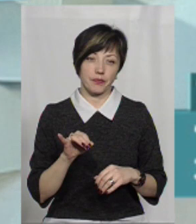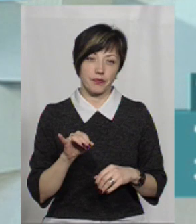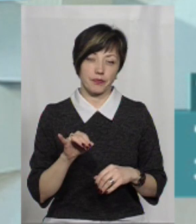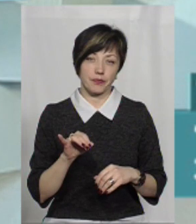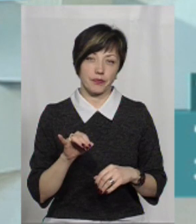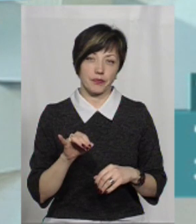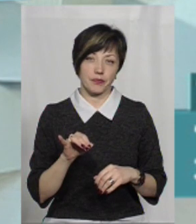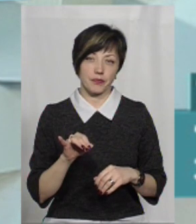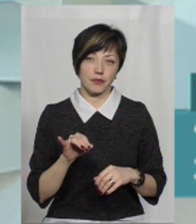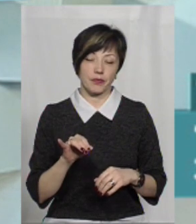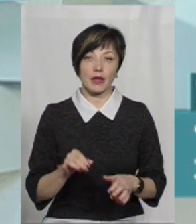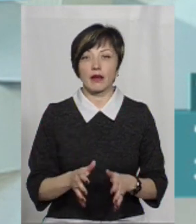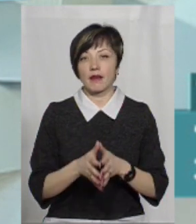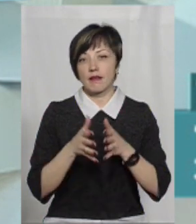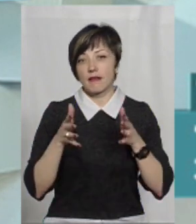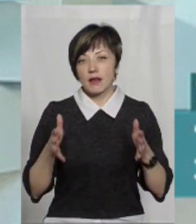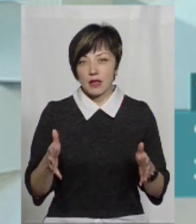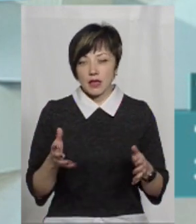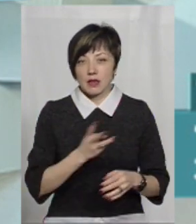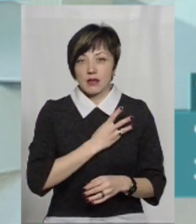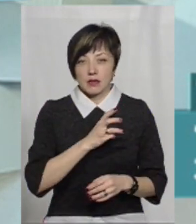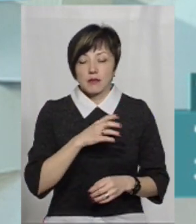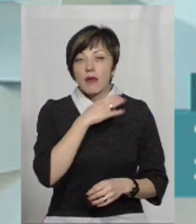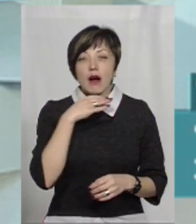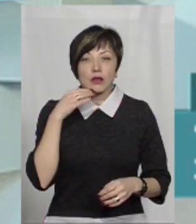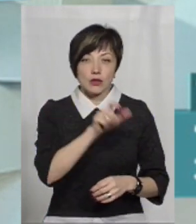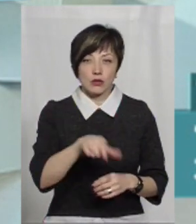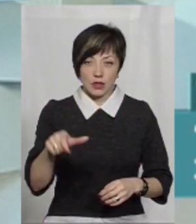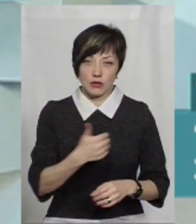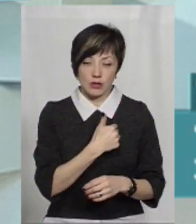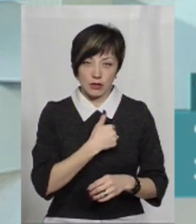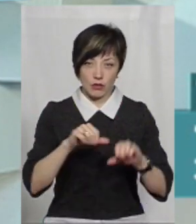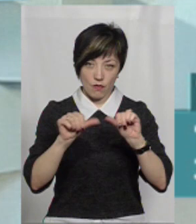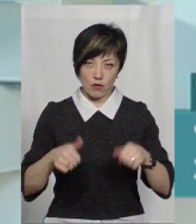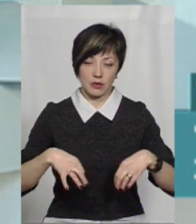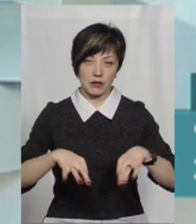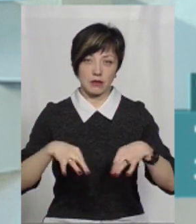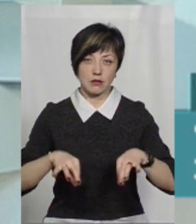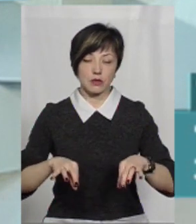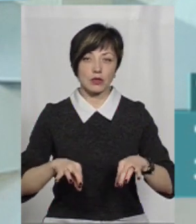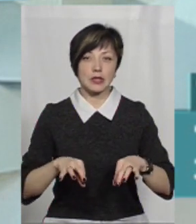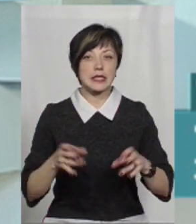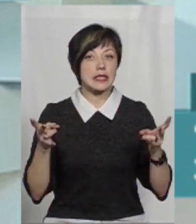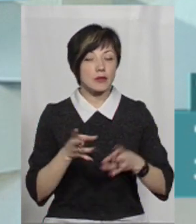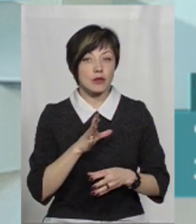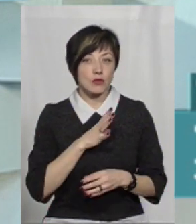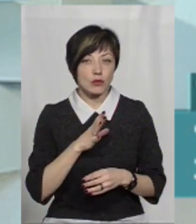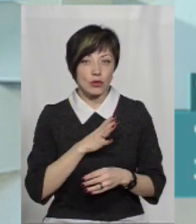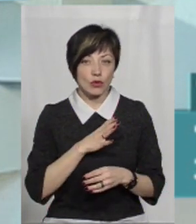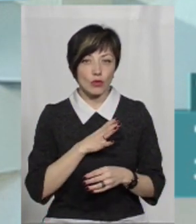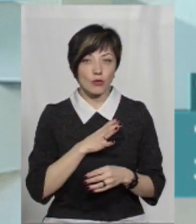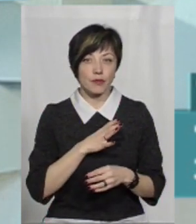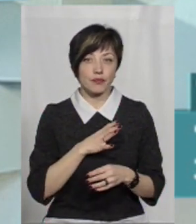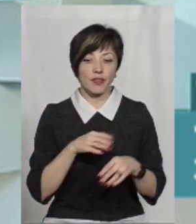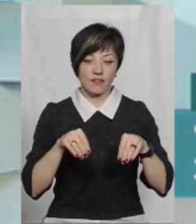досить такий великий наплив бажаючих оформити транспортний засіб, що треба було якимось чином